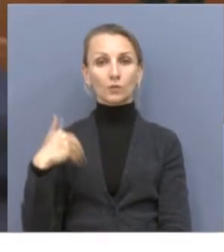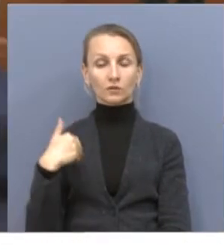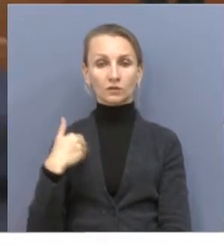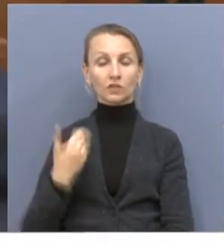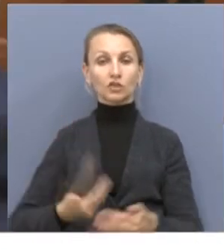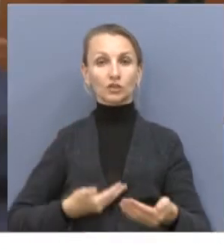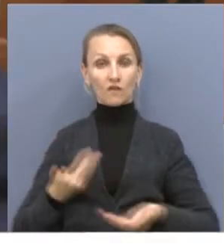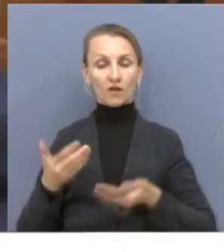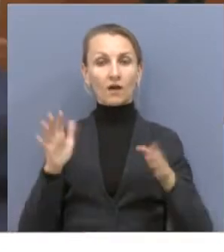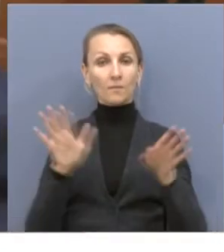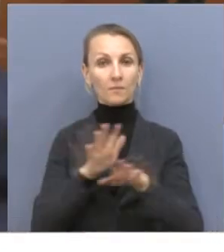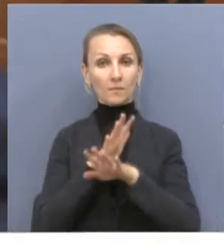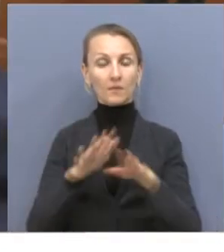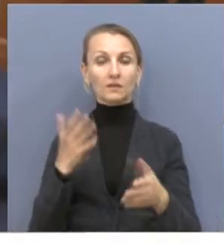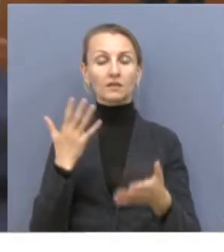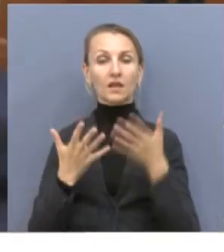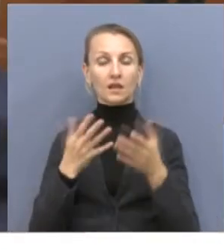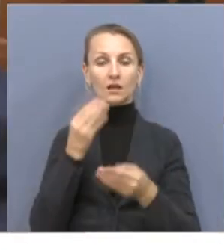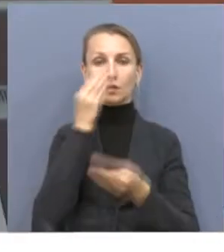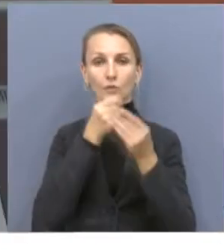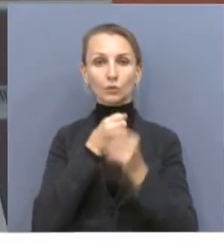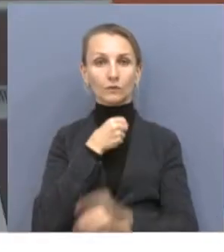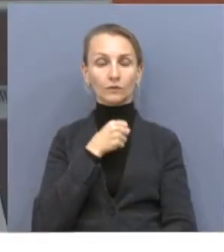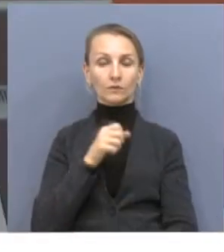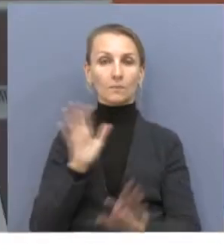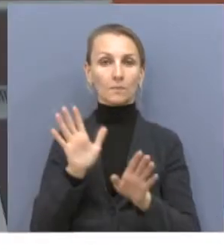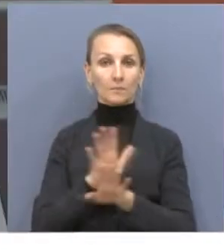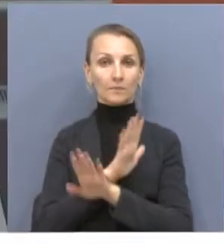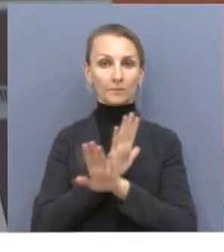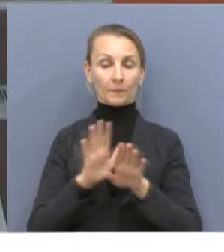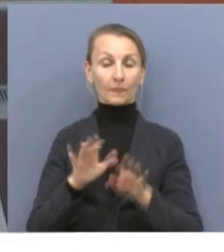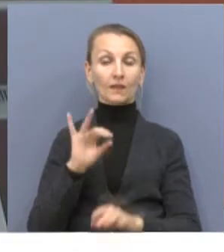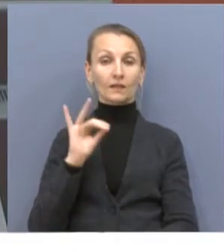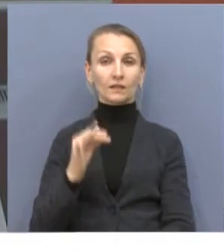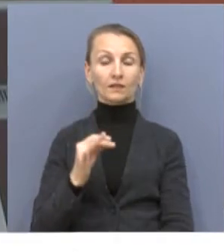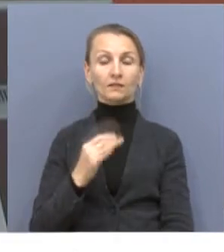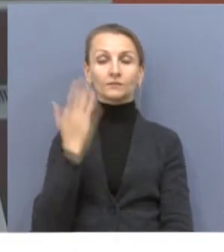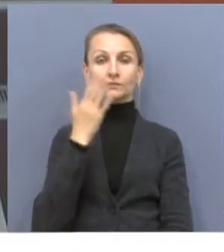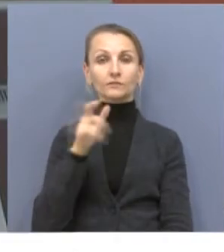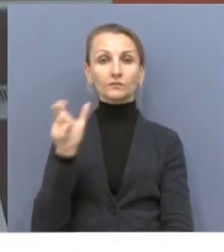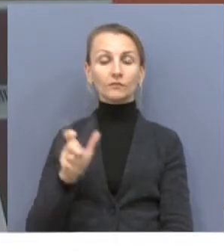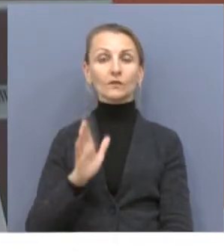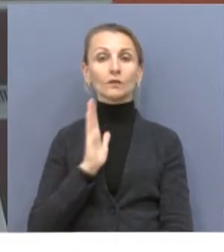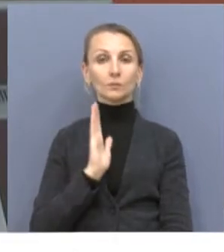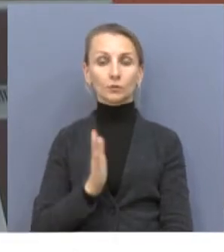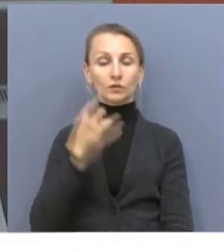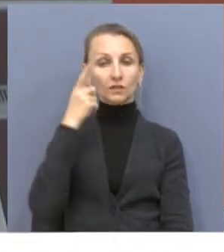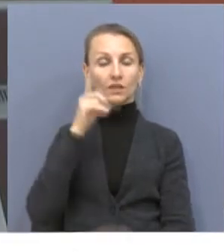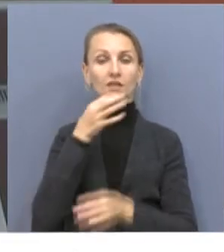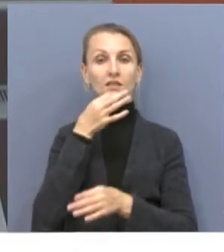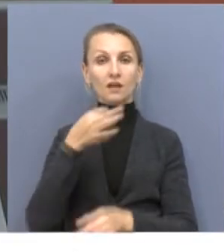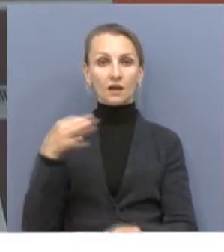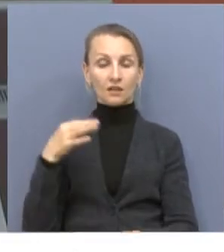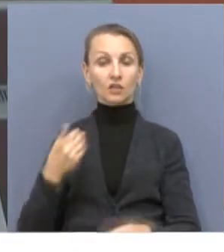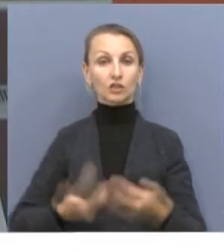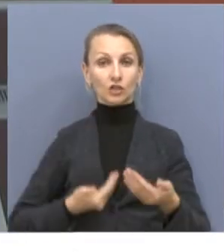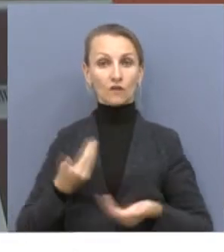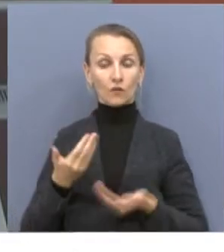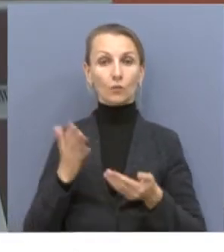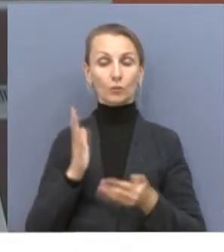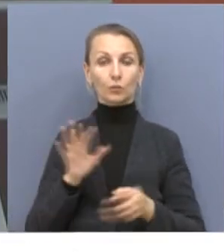фонограмма. И тогда зритель заранее будет знать, концерт пройдет под фонограмму или будет живой звук.